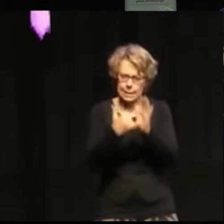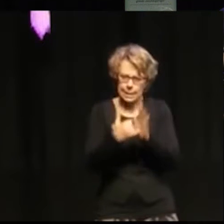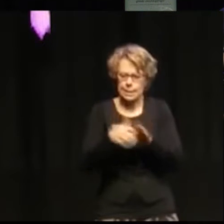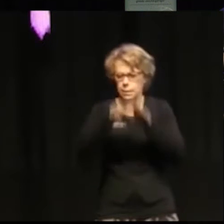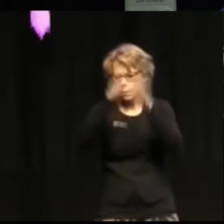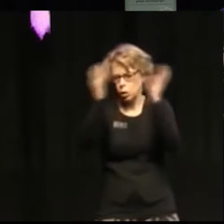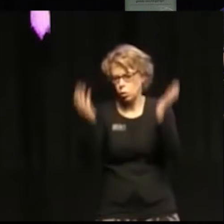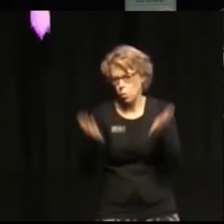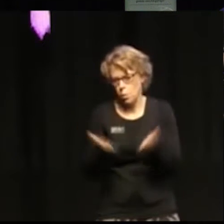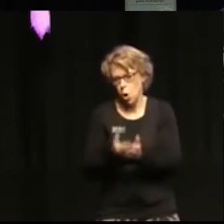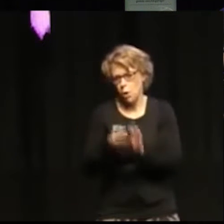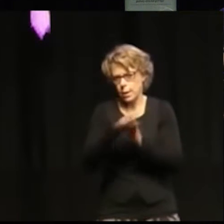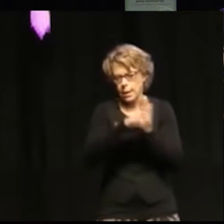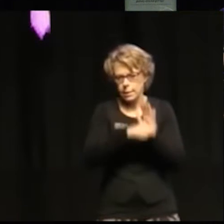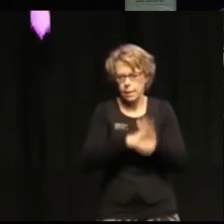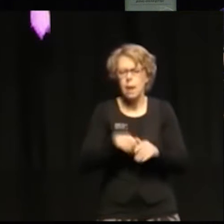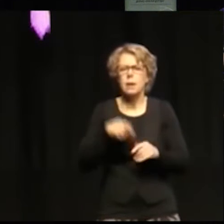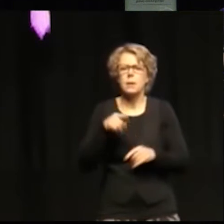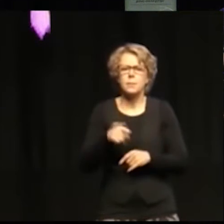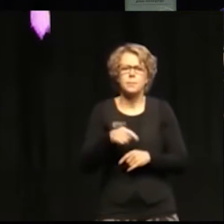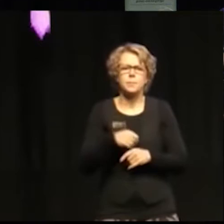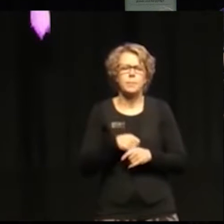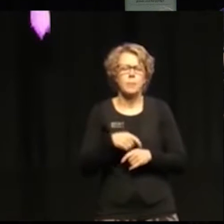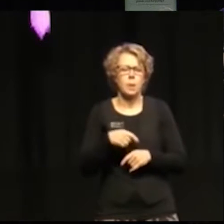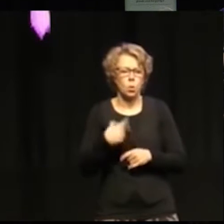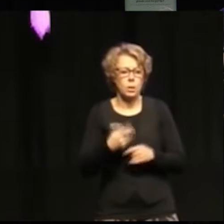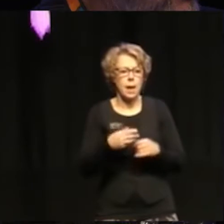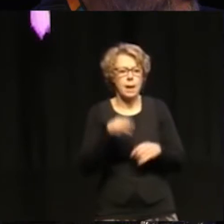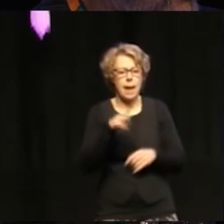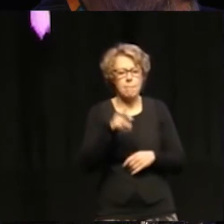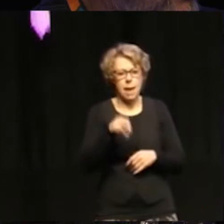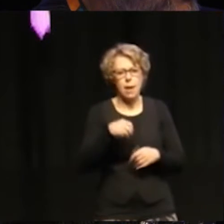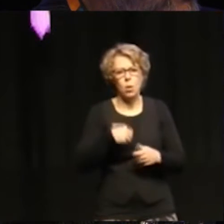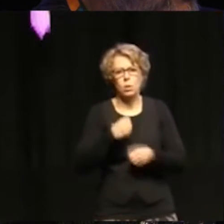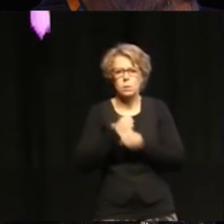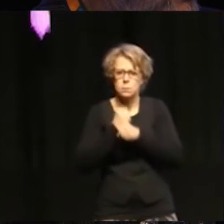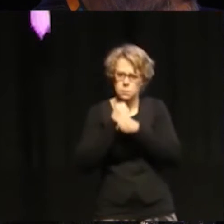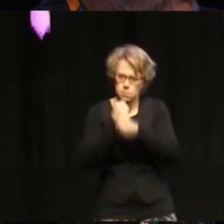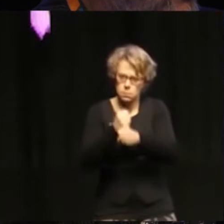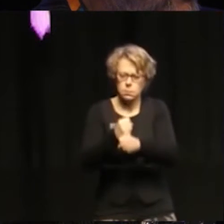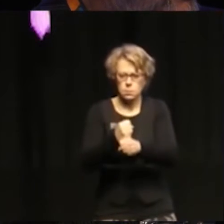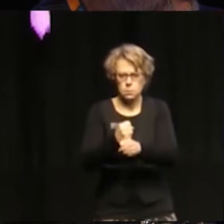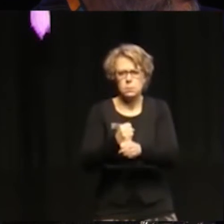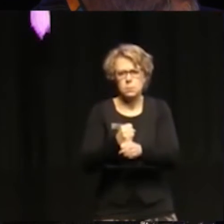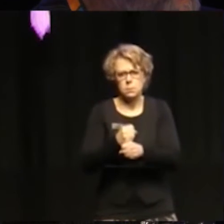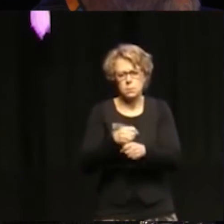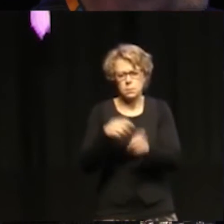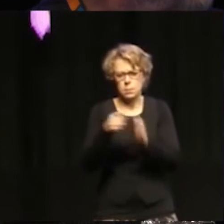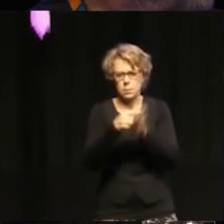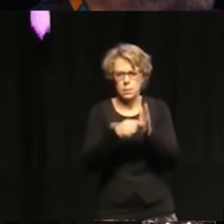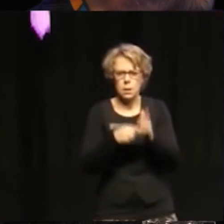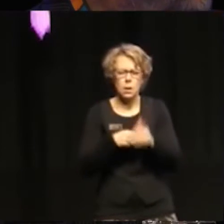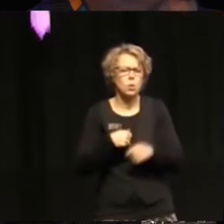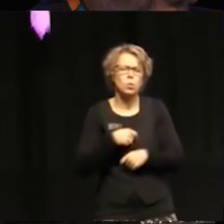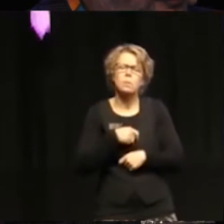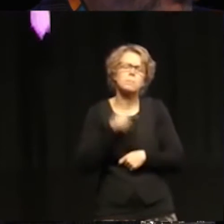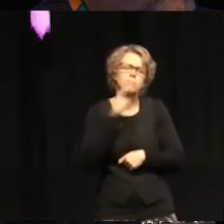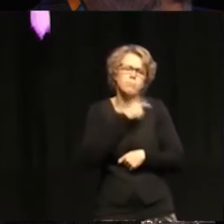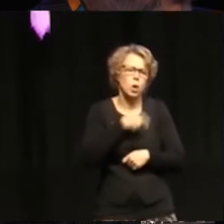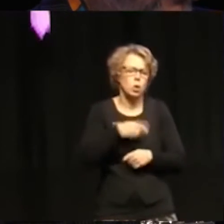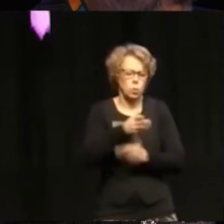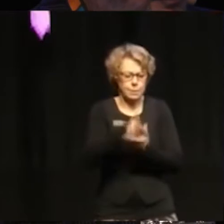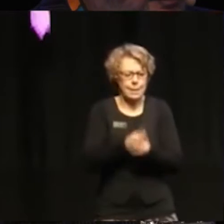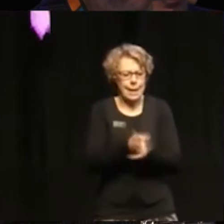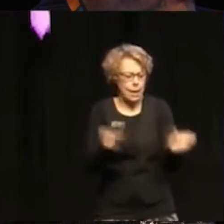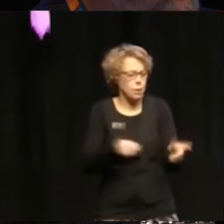Thereby, human rights and sustainable development are two mutually reinforcing concepts. You can actually not separate the two.